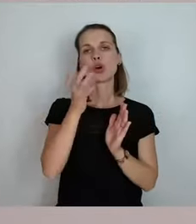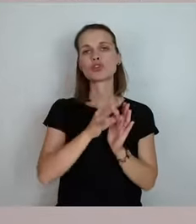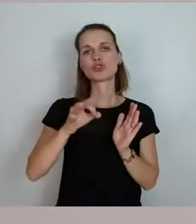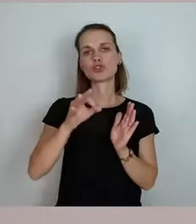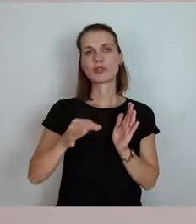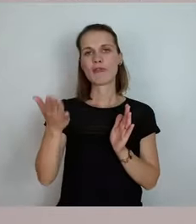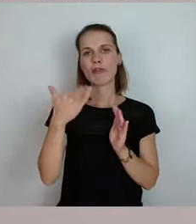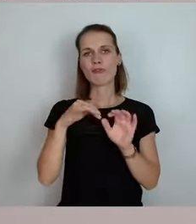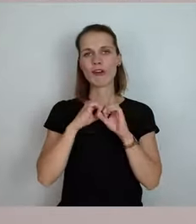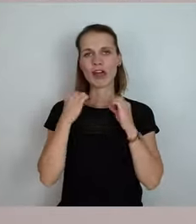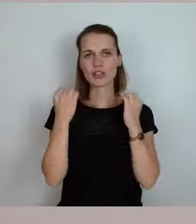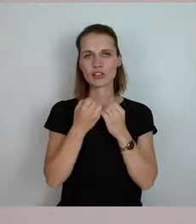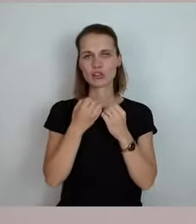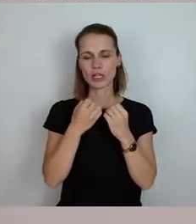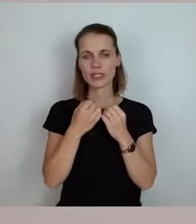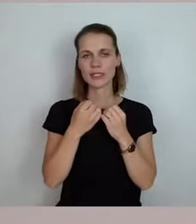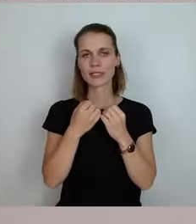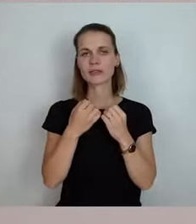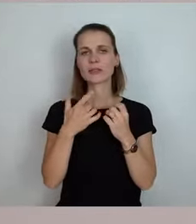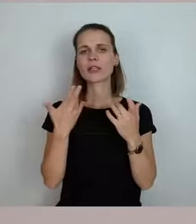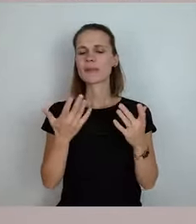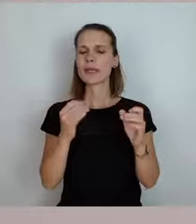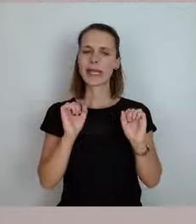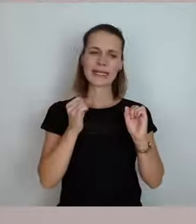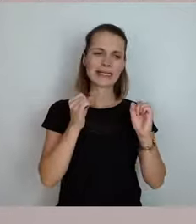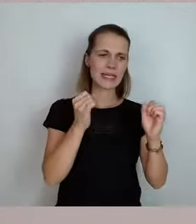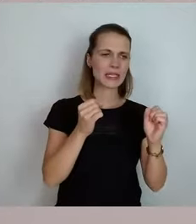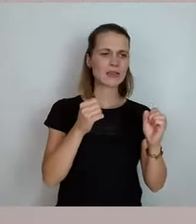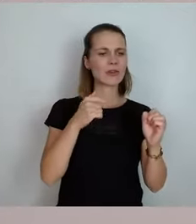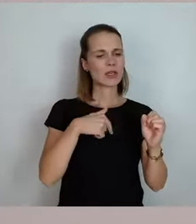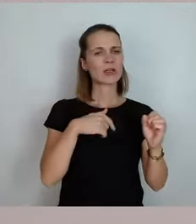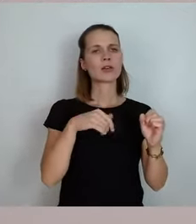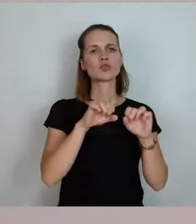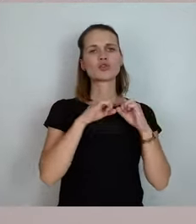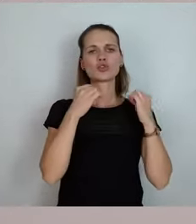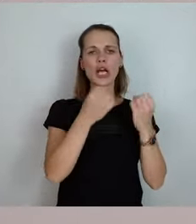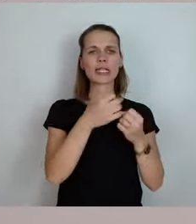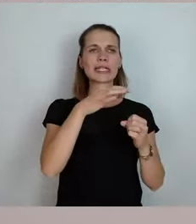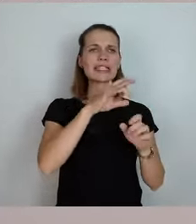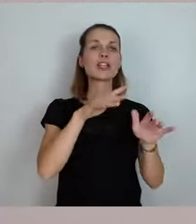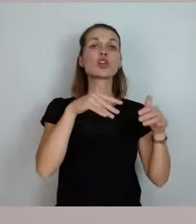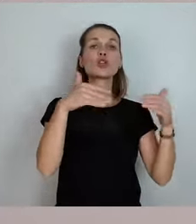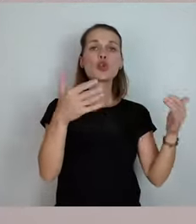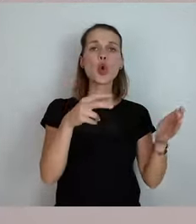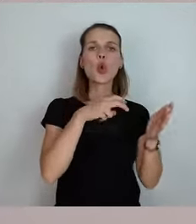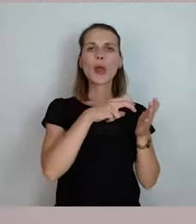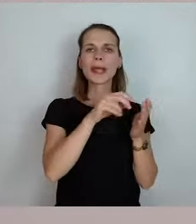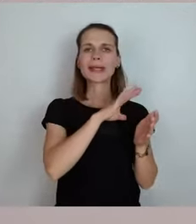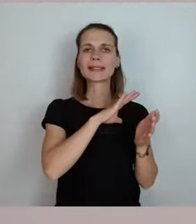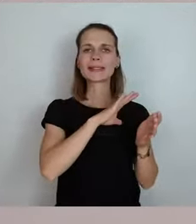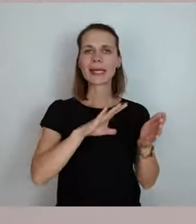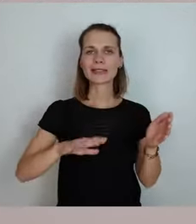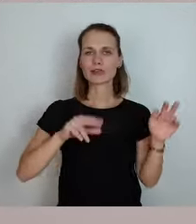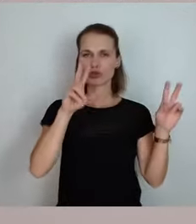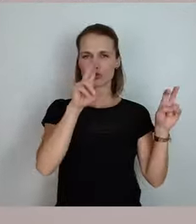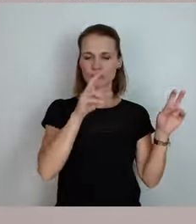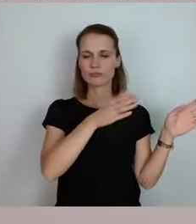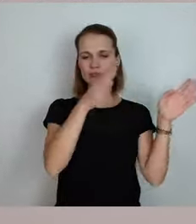von Initiativen, von unserer eigenen hier in der Staatskanzlei, so geht es sächsisch, bis Orte der Demokratie,